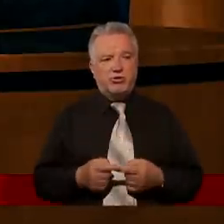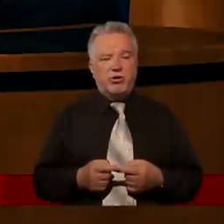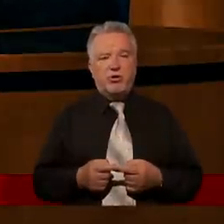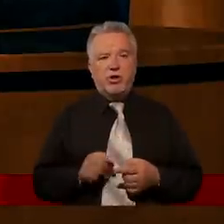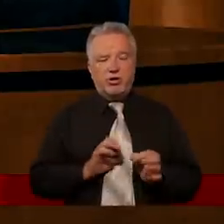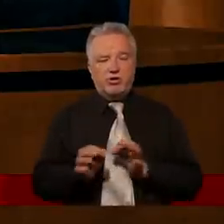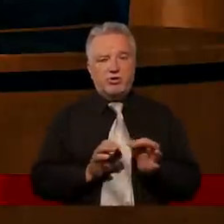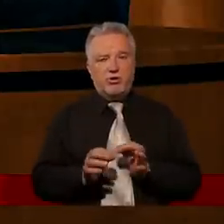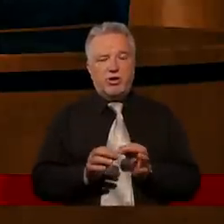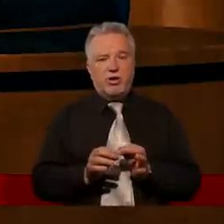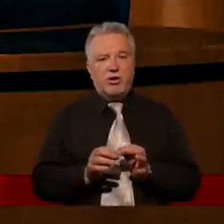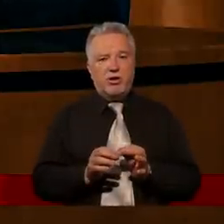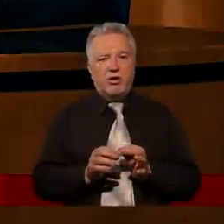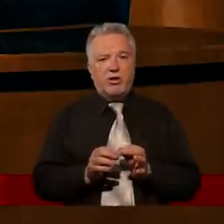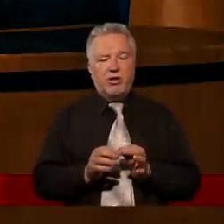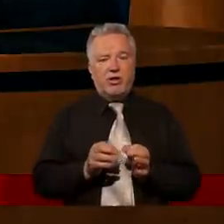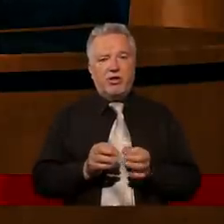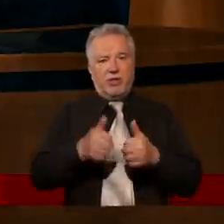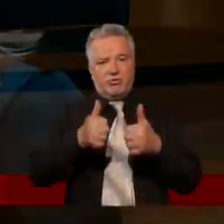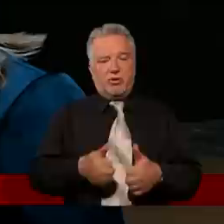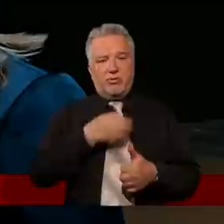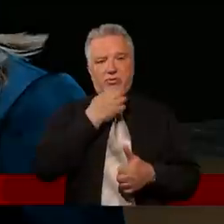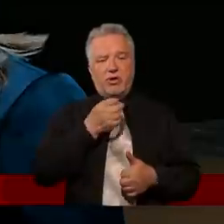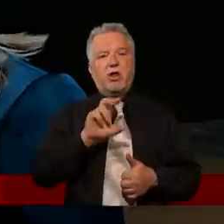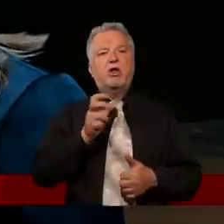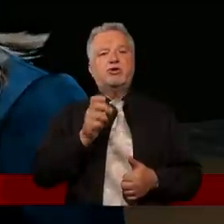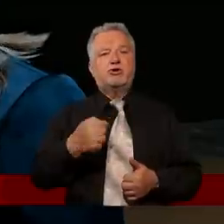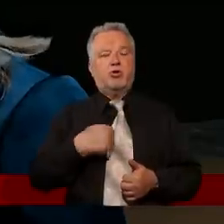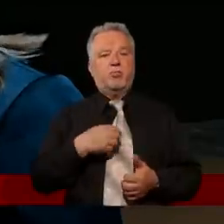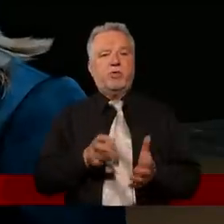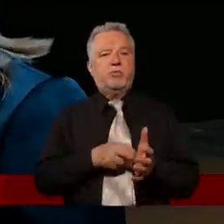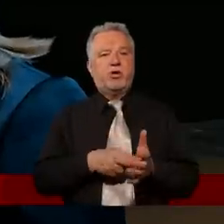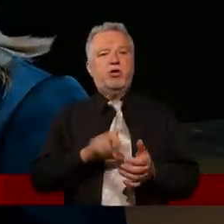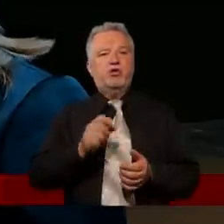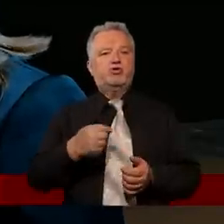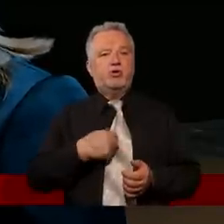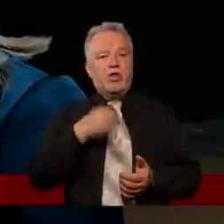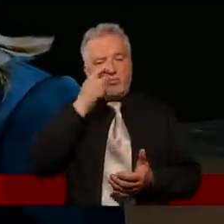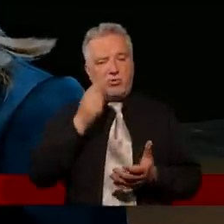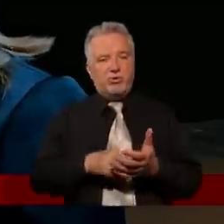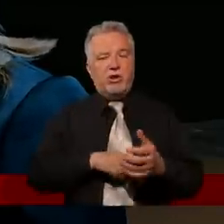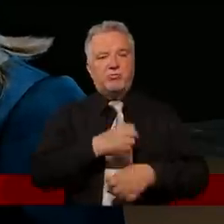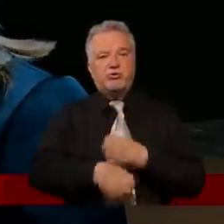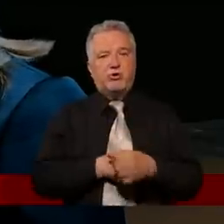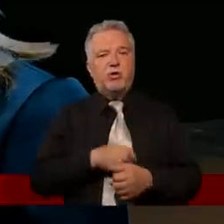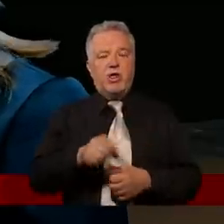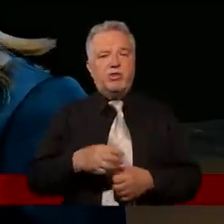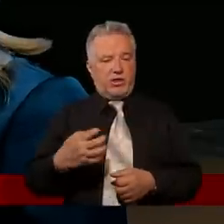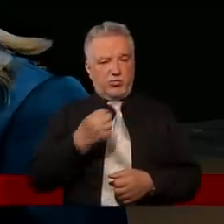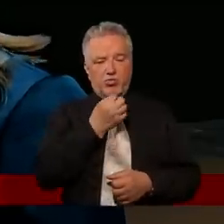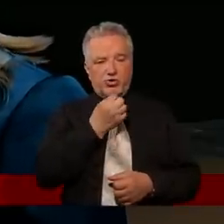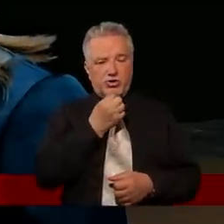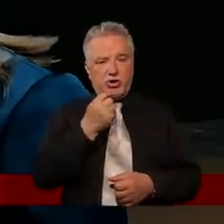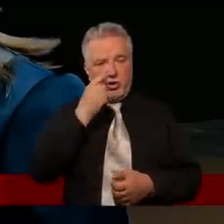historię, zadałam sobie pytanie, czego mi brak? Albo co ja mam zrobić? Bo ten młodzieniec powinien pójść i